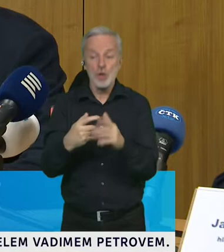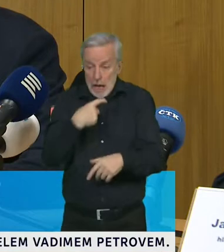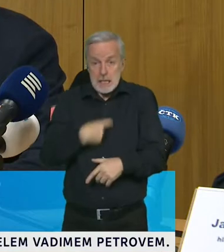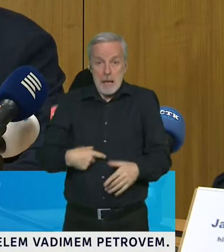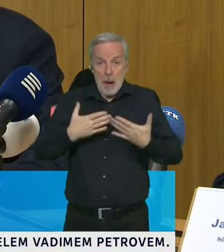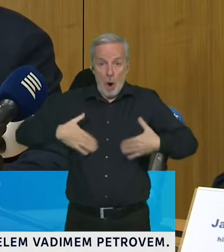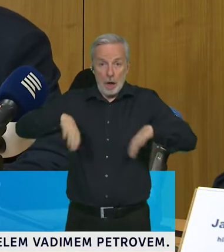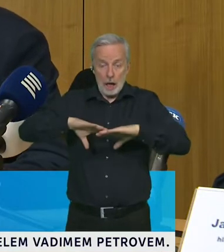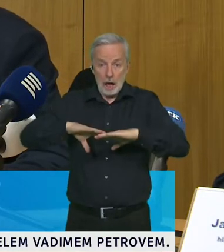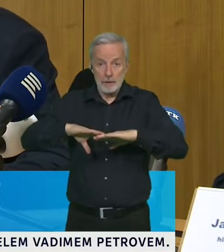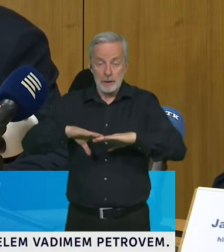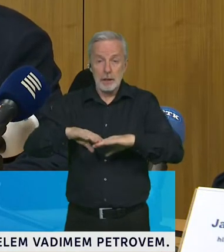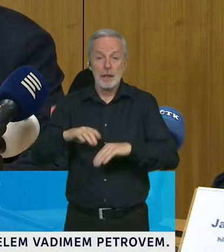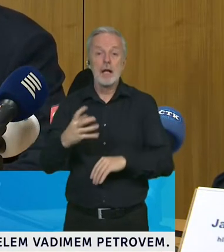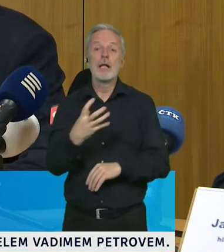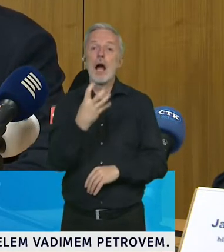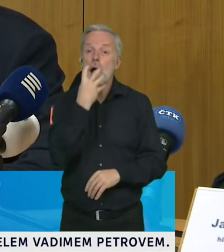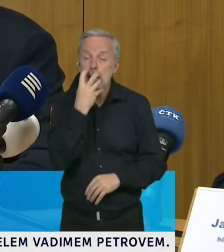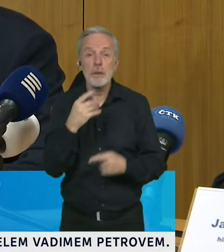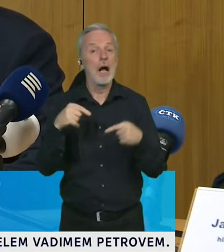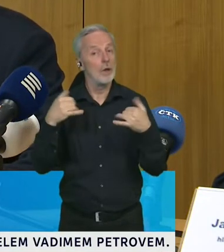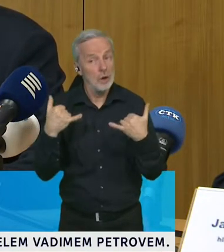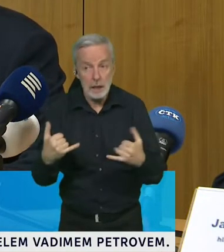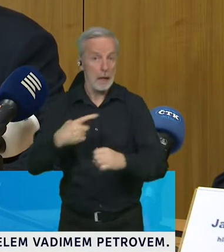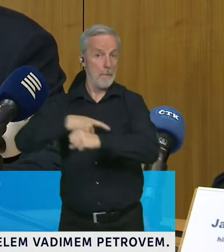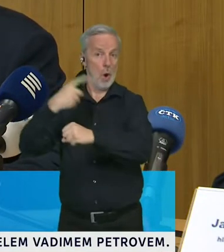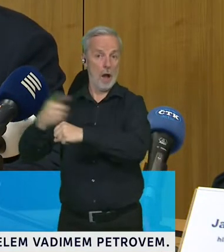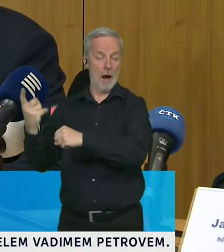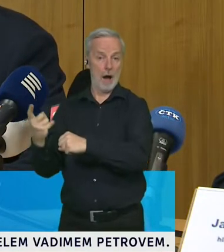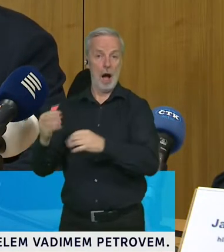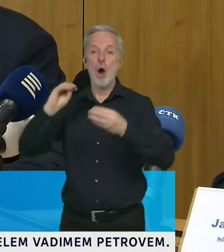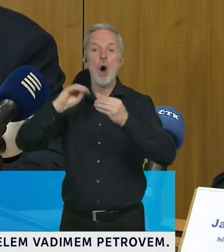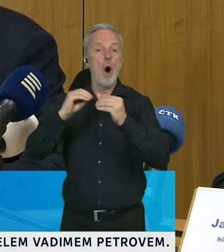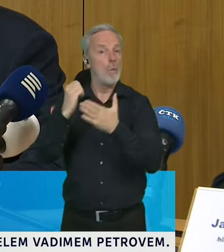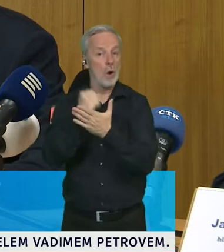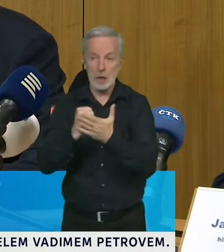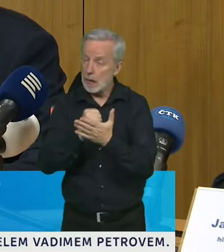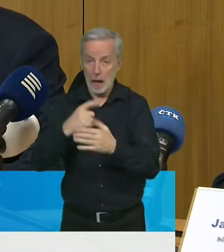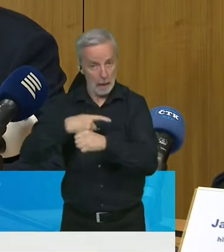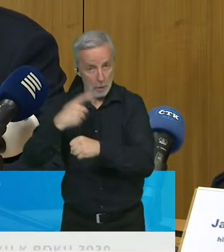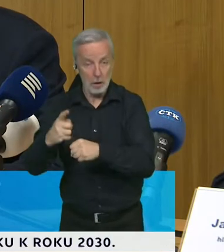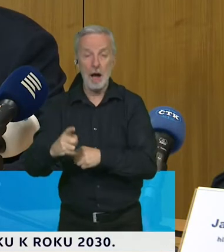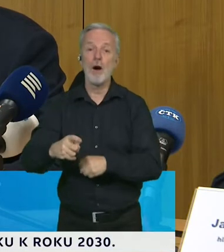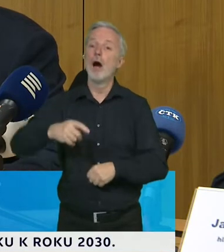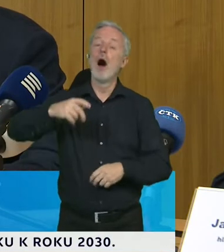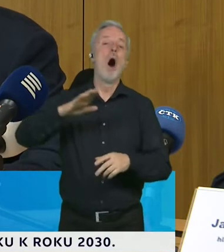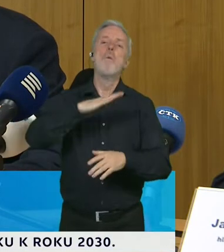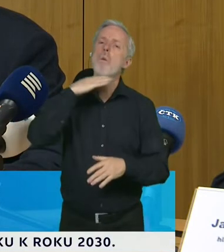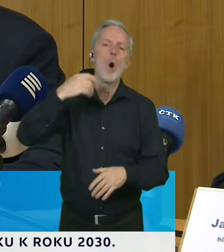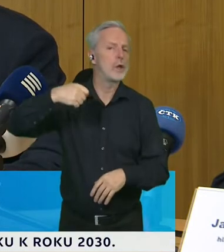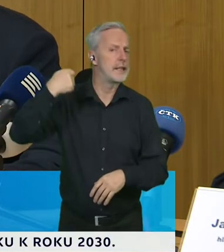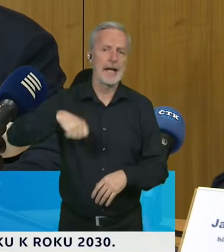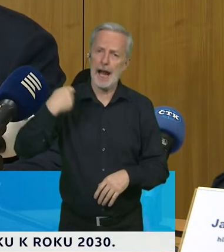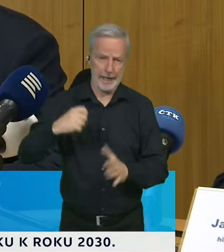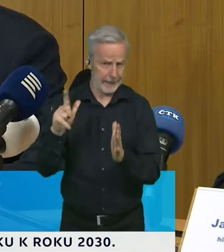Respirátory si můžeme koupit v každé lékárně. Jejich cena není extrémní. A proto, a teď to nemyslím